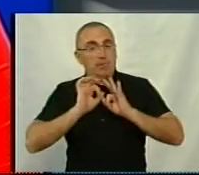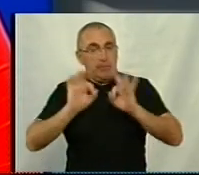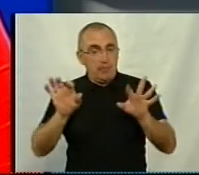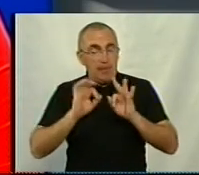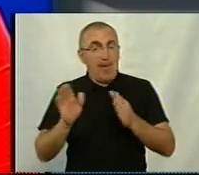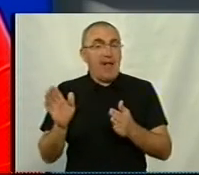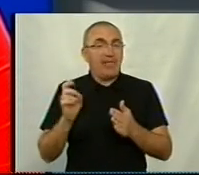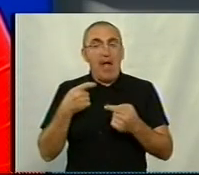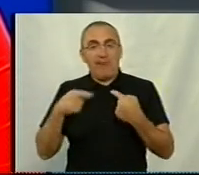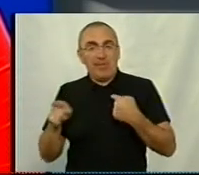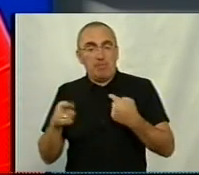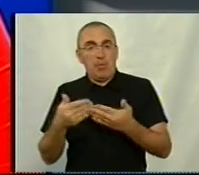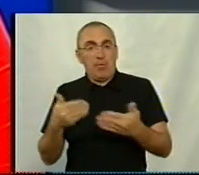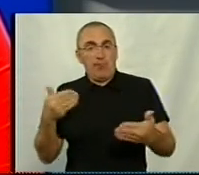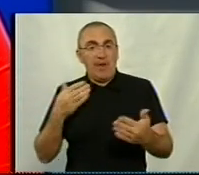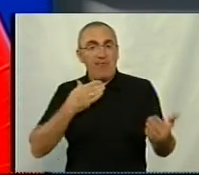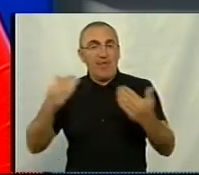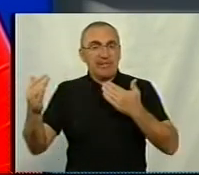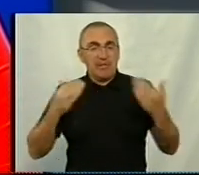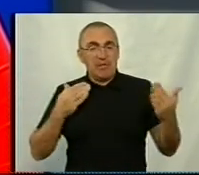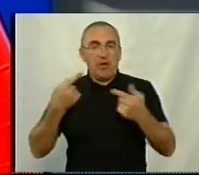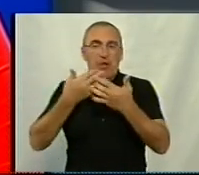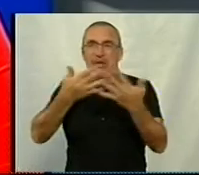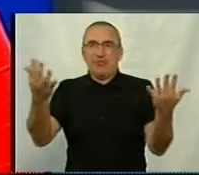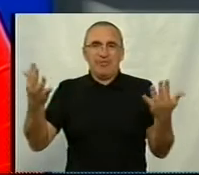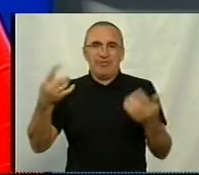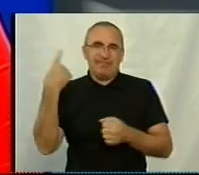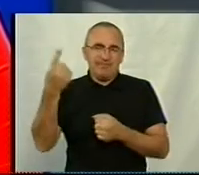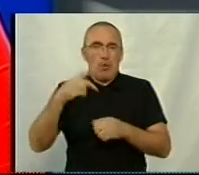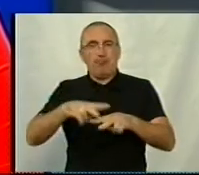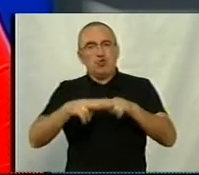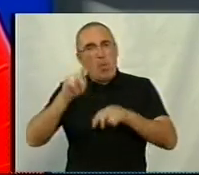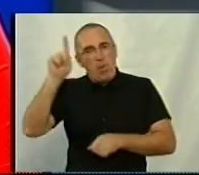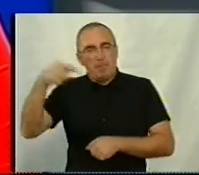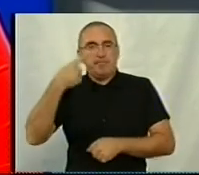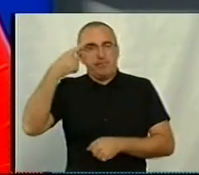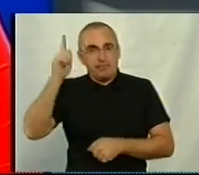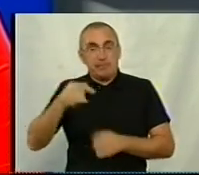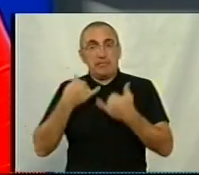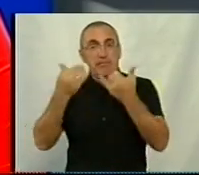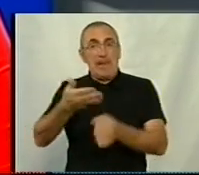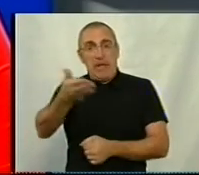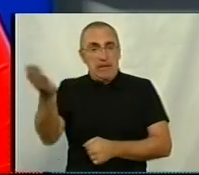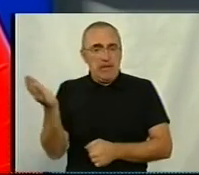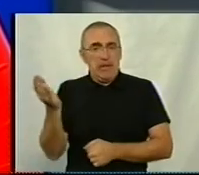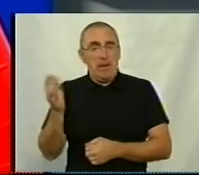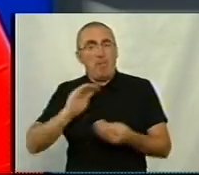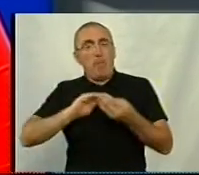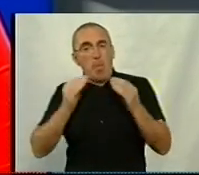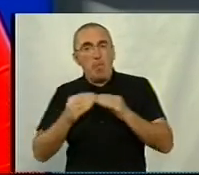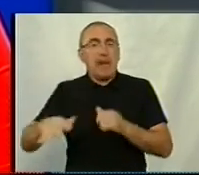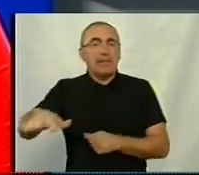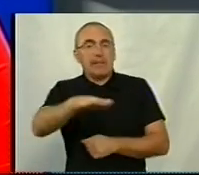відміну від виставок в інших регіонах, столиці, тому що ми знаємо, що для них проблема